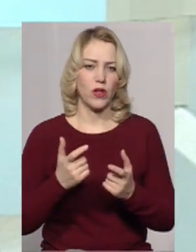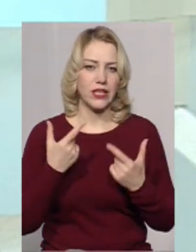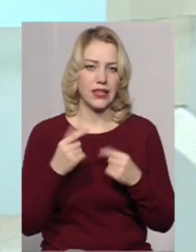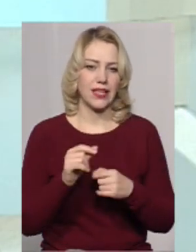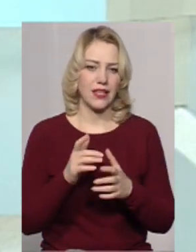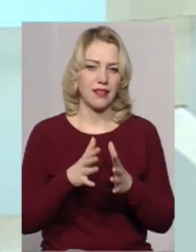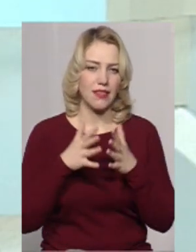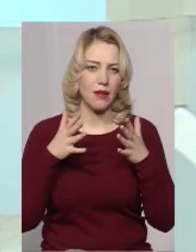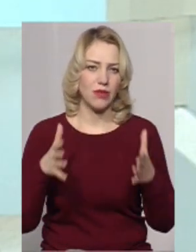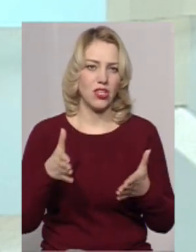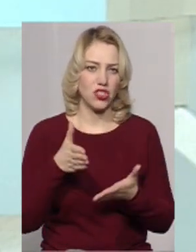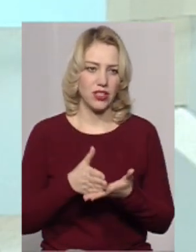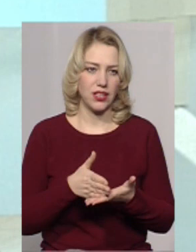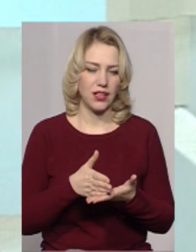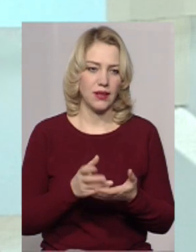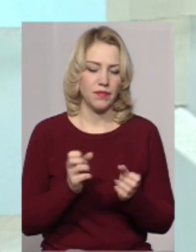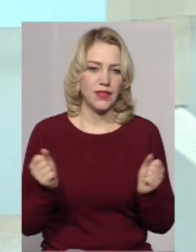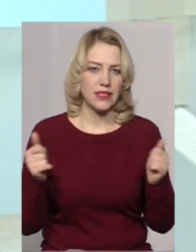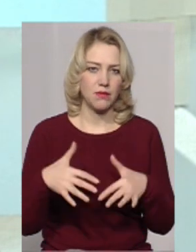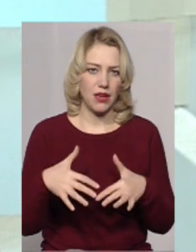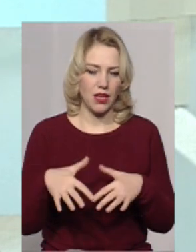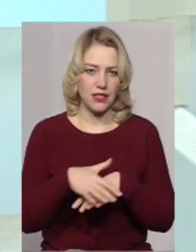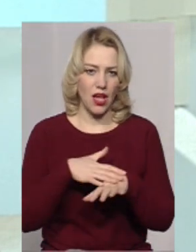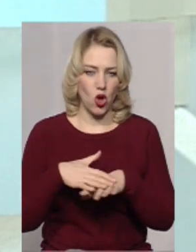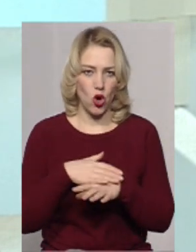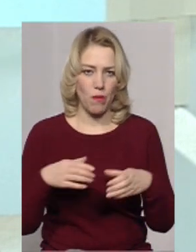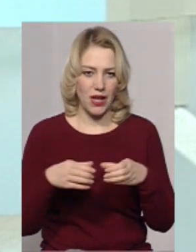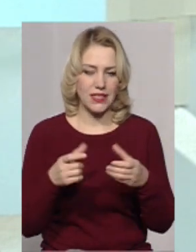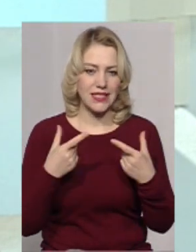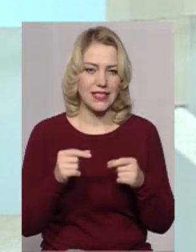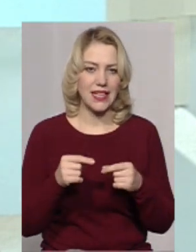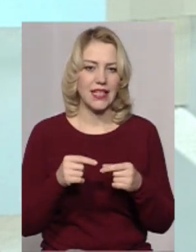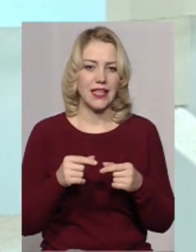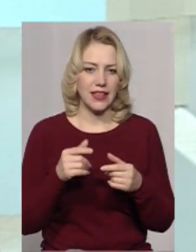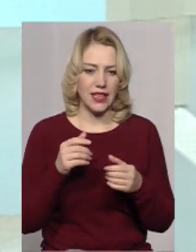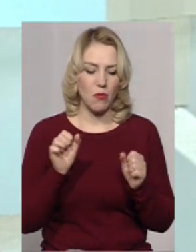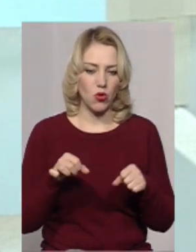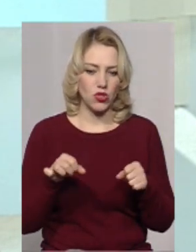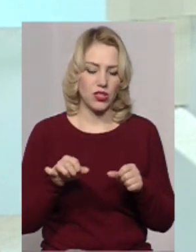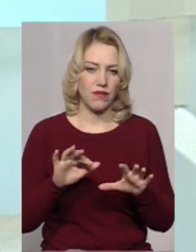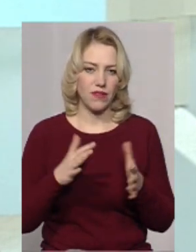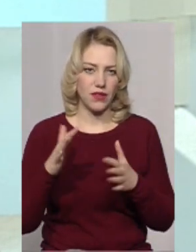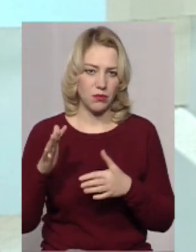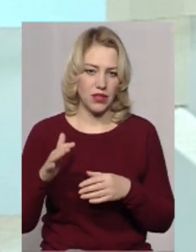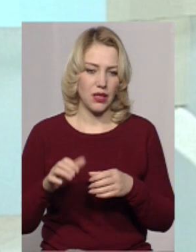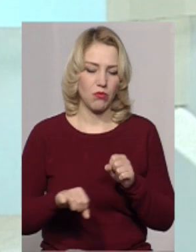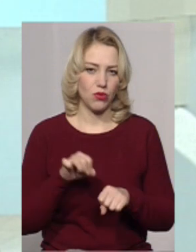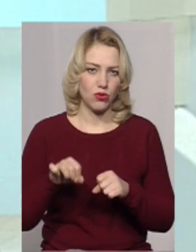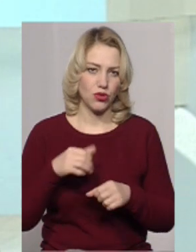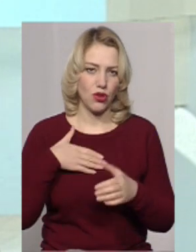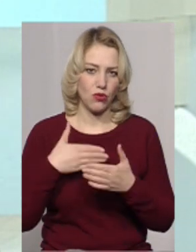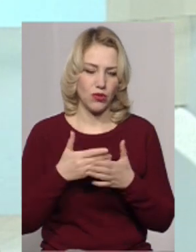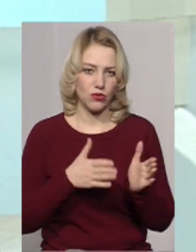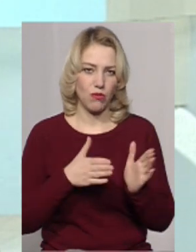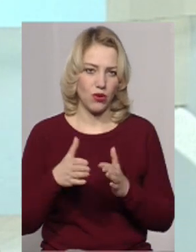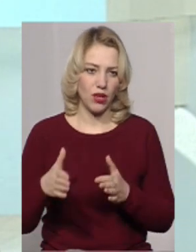збирається громадськість, саме там, де можливі випадки порушення громадського порядку, і саме там,